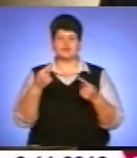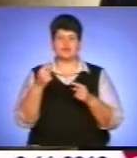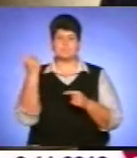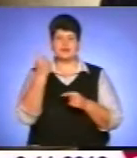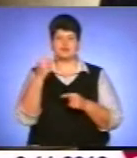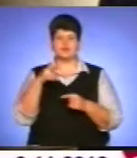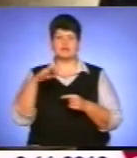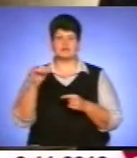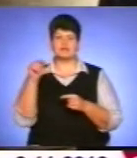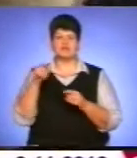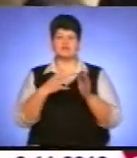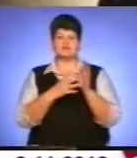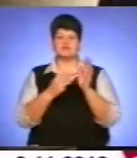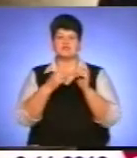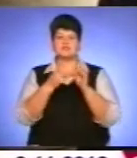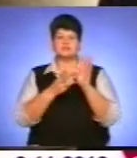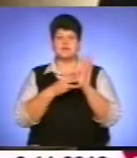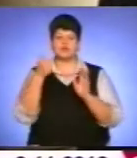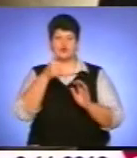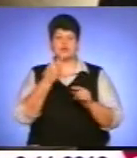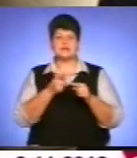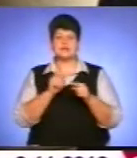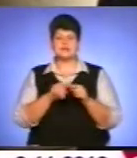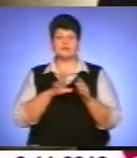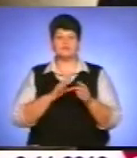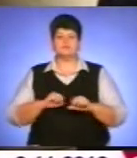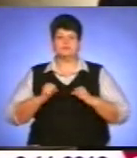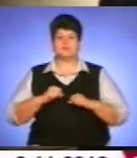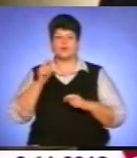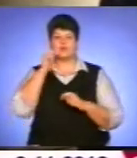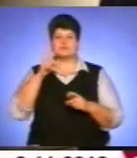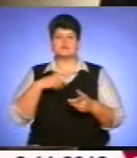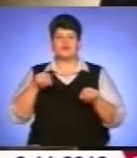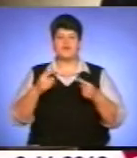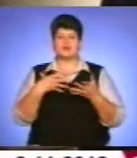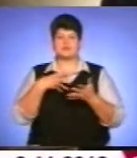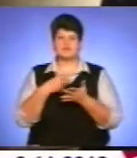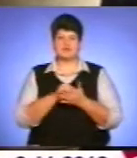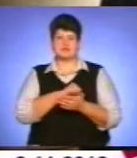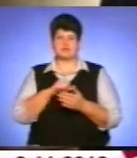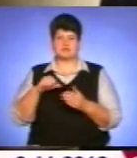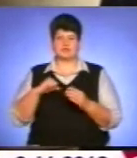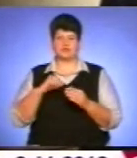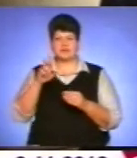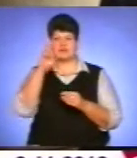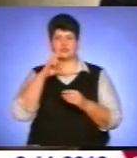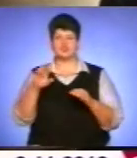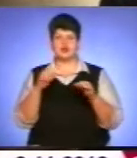року, це і віхав прагнені українців до створення своєї самостійної держави. І